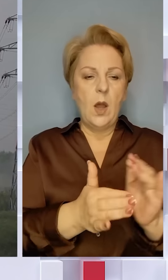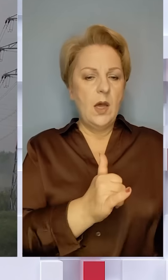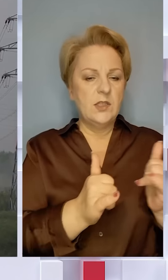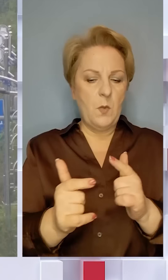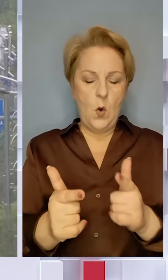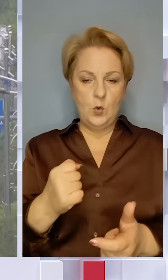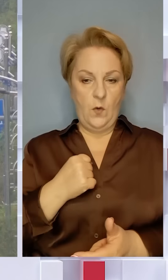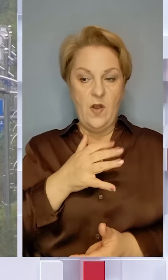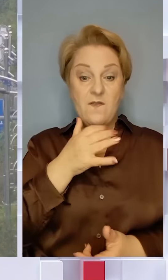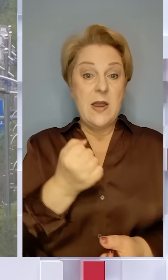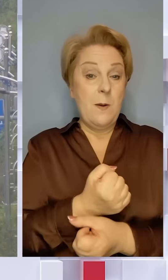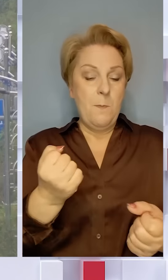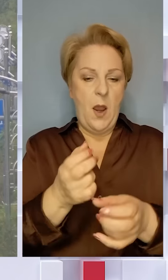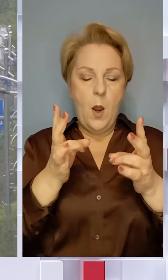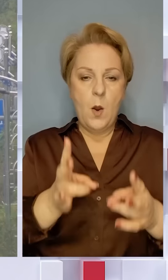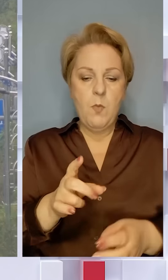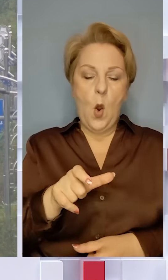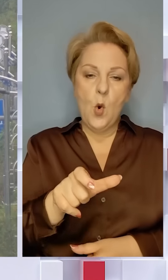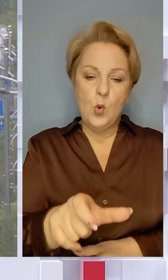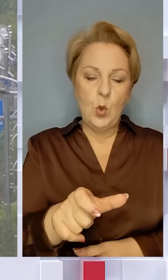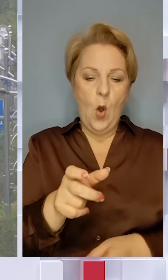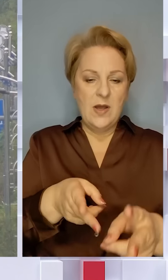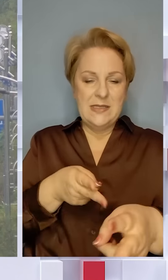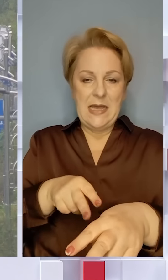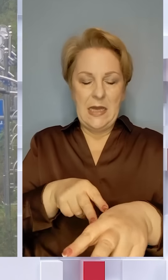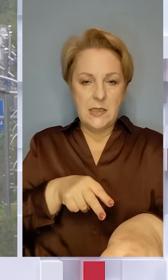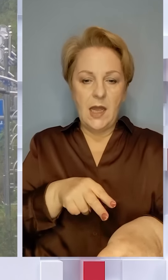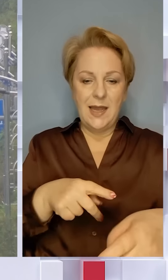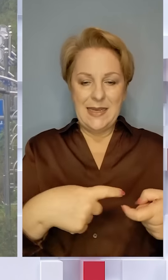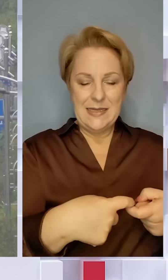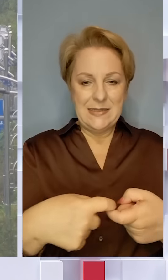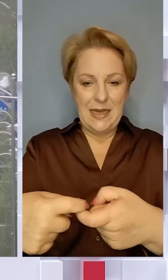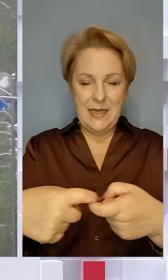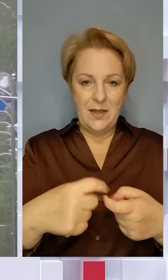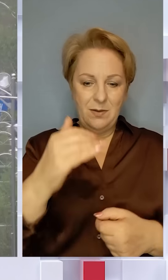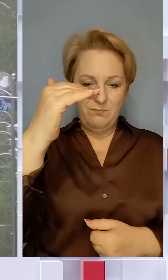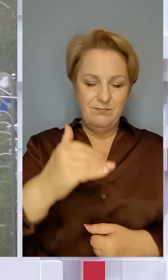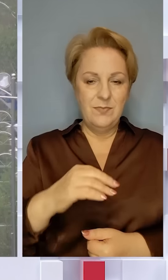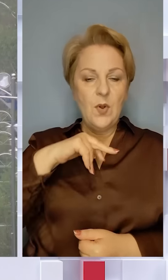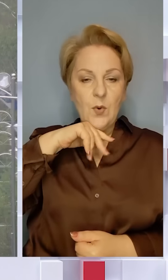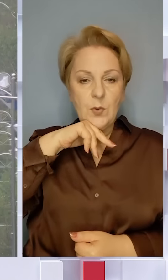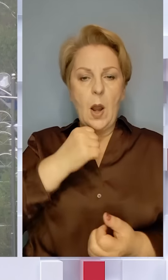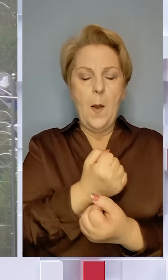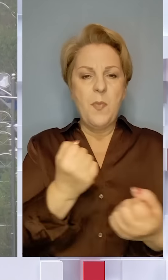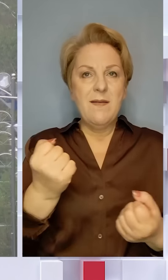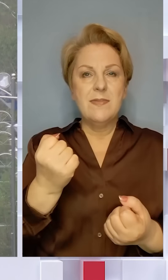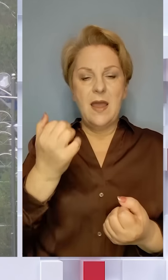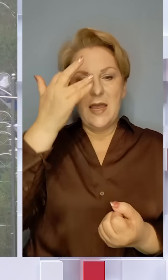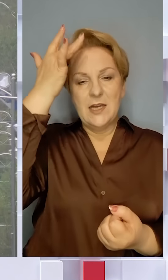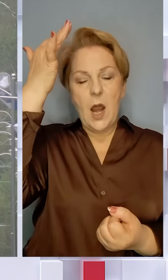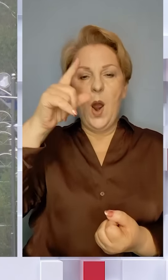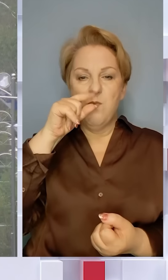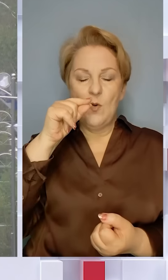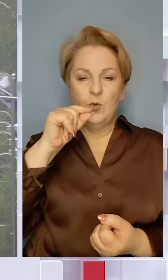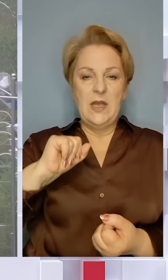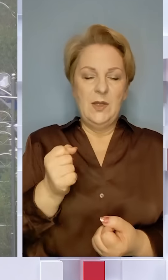військових. Під час вибухів постраждали дороги і залізничні шляхи, що з'єднували країни. Про підривні наміри путінського друга